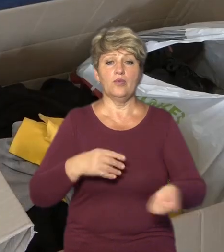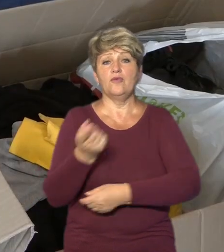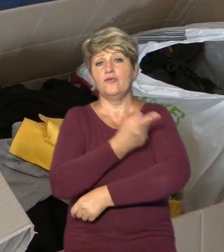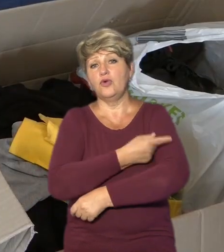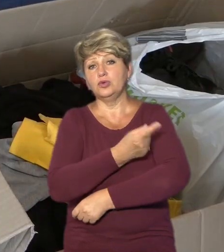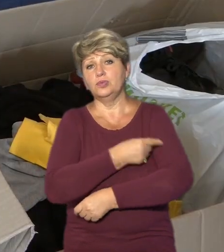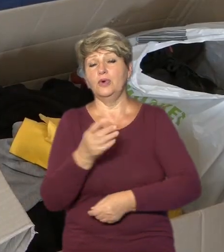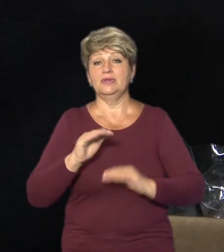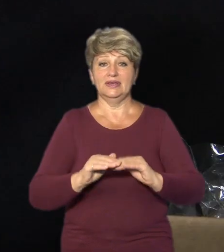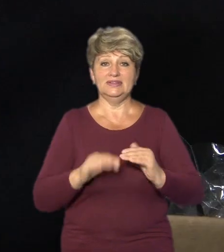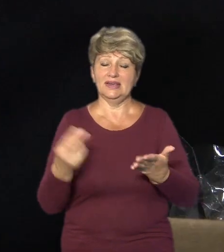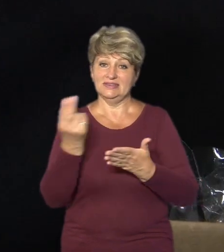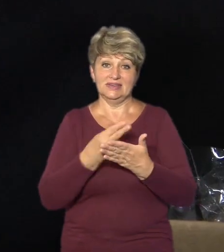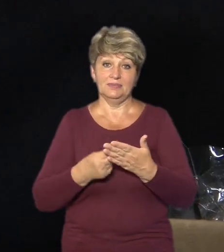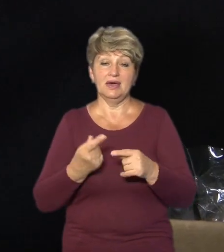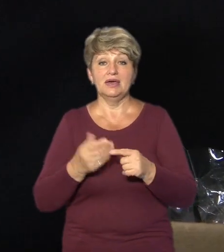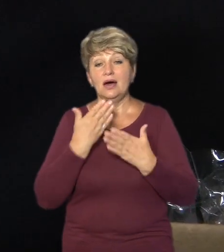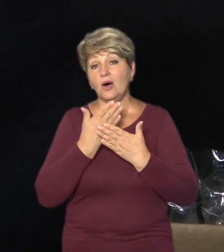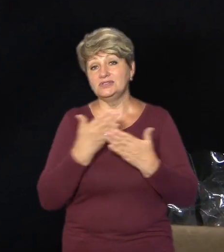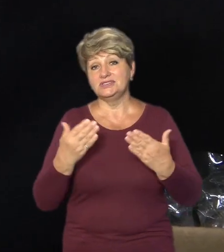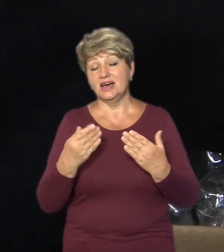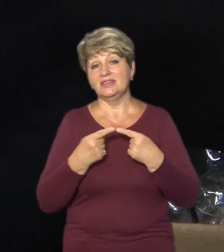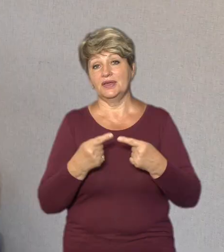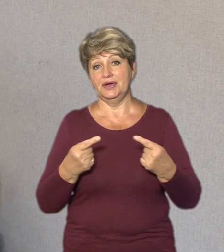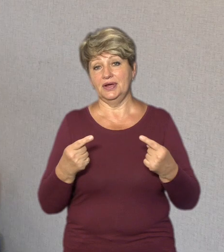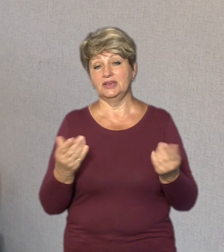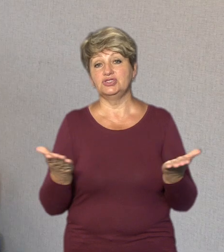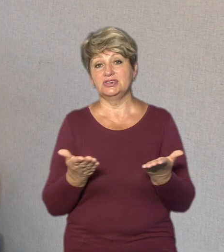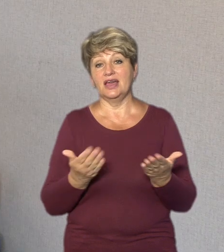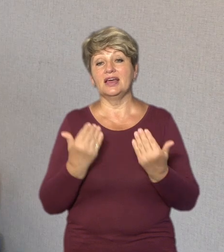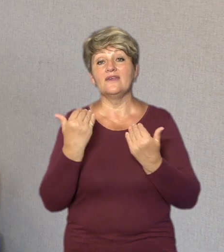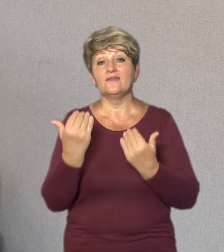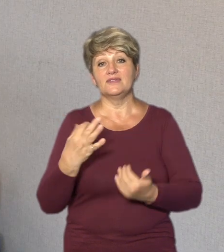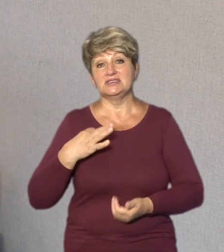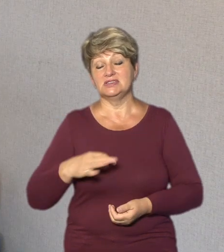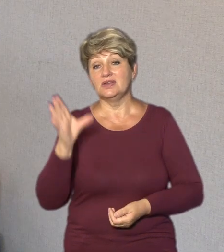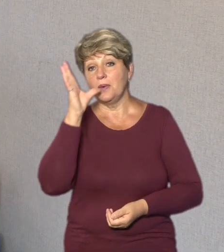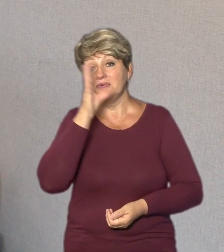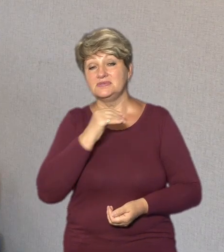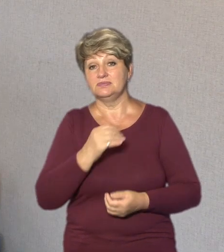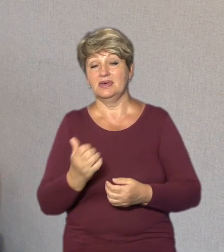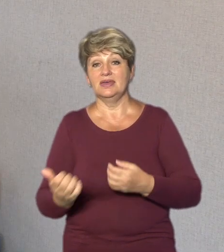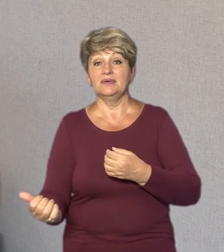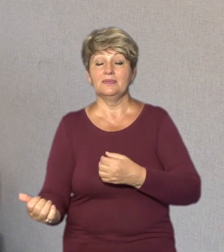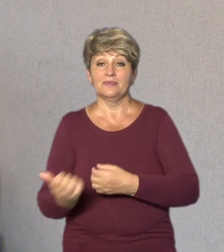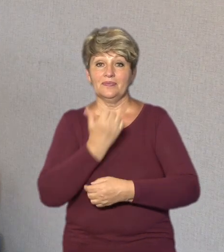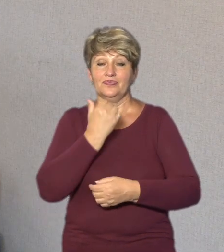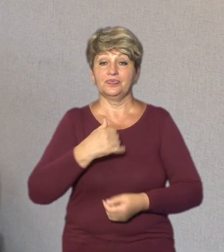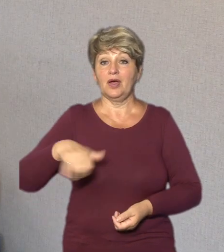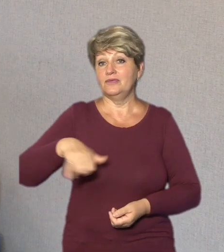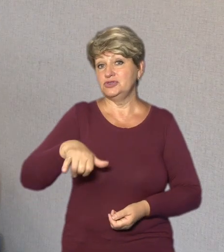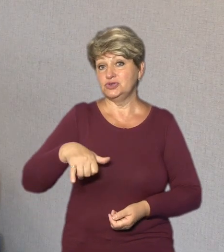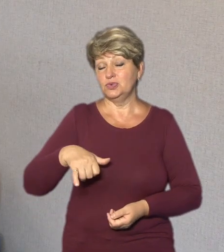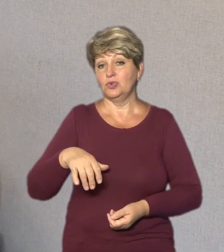та дитячі малюнки. Це останні речі, які він встиг скинути, скажімо так, в сумку